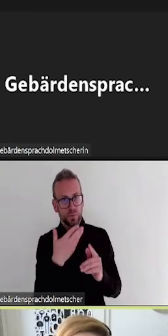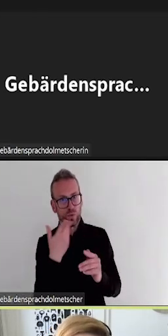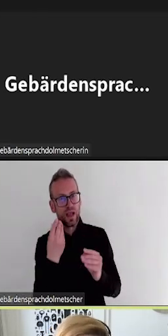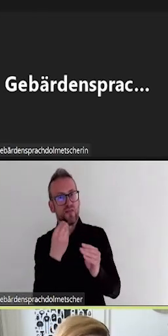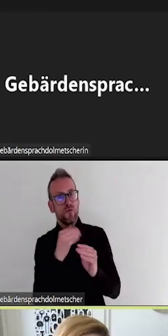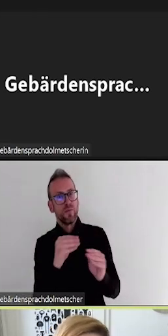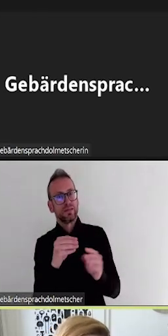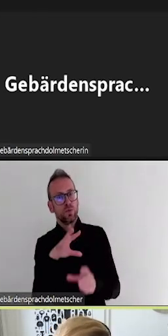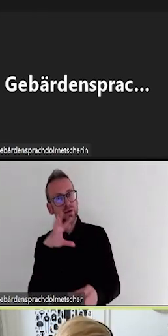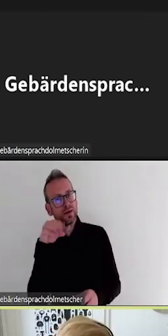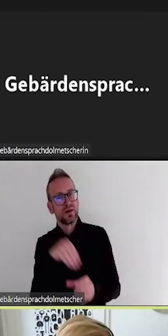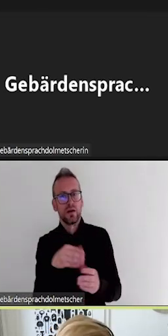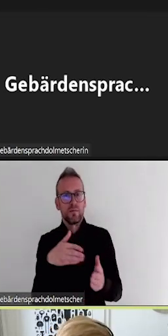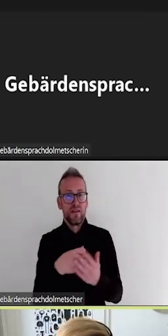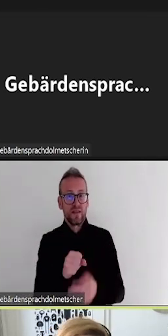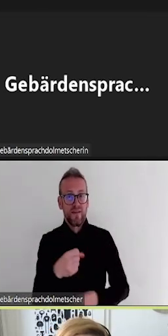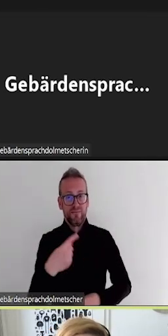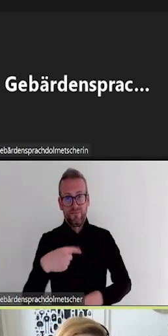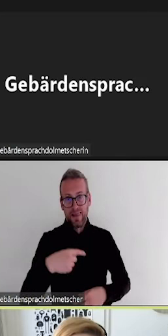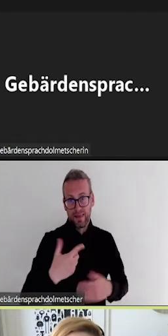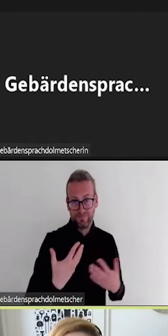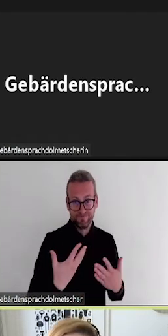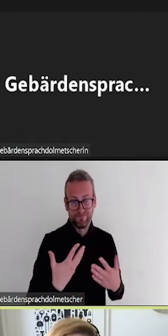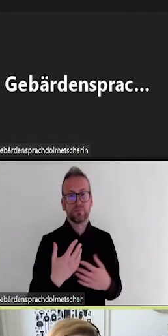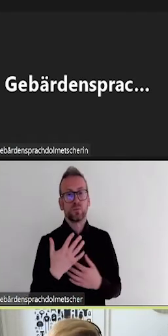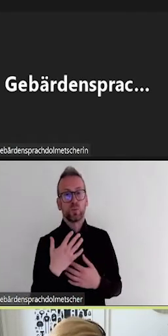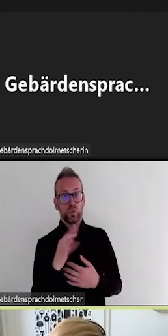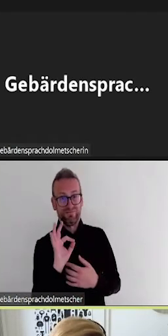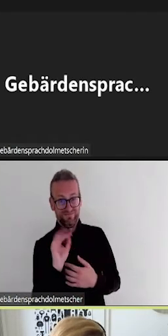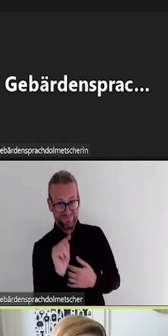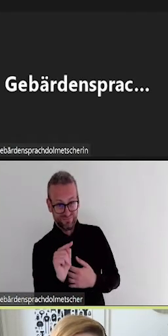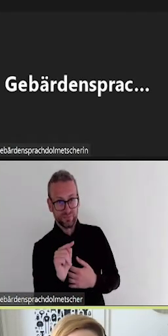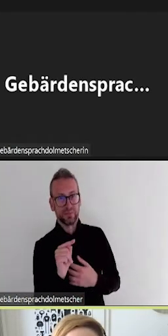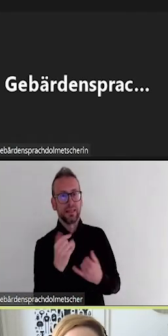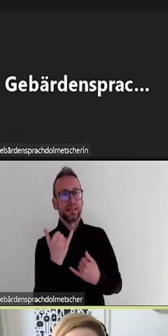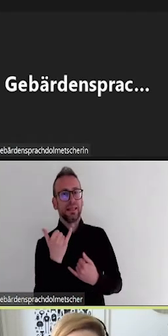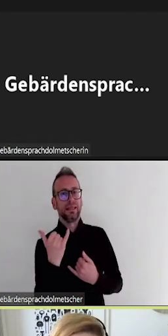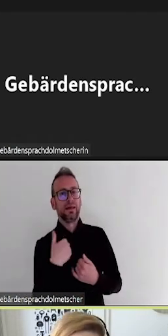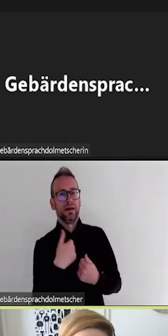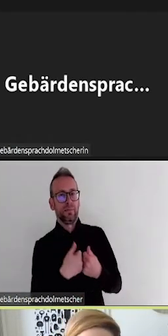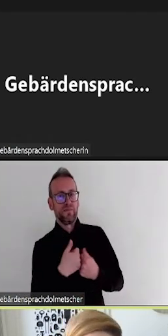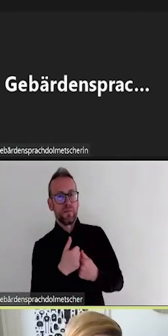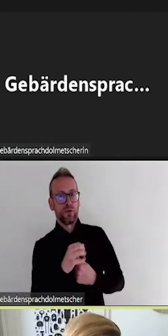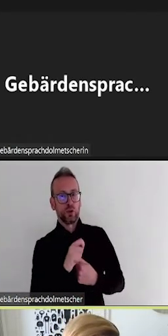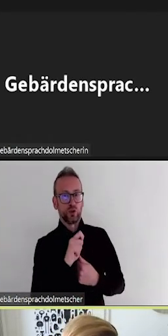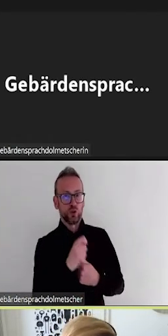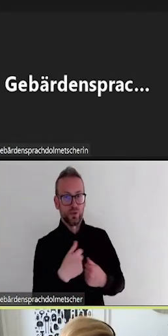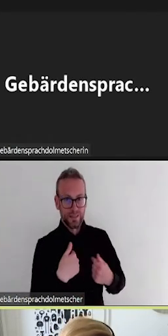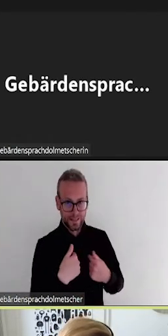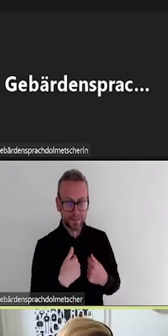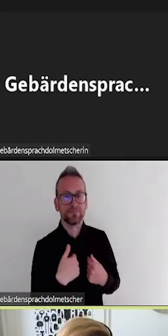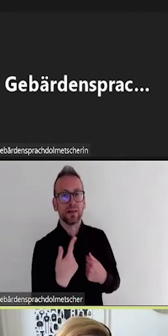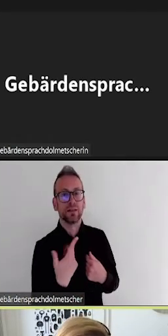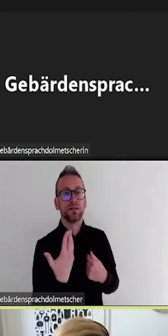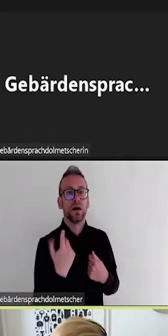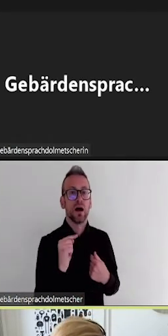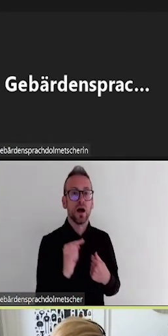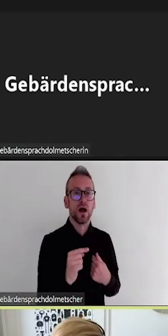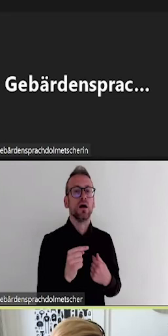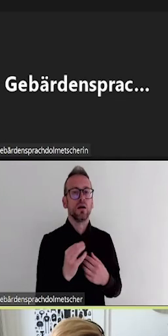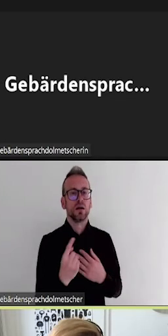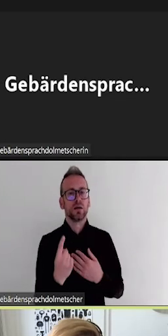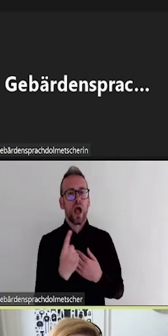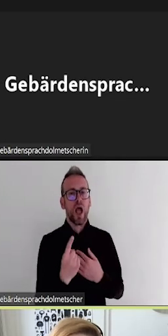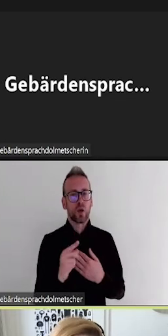Diversität, Vielfalt fördern statt und darin wurde auch ein Vorschlag prämiert, der eine Broschüre zu Barrieren und Barrierefreiheit auf dem Campus